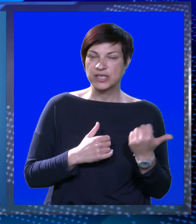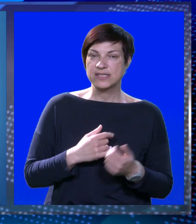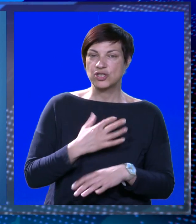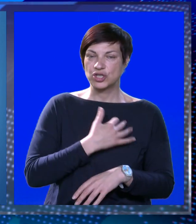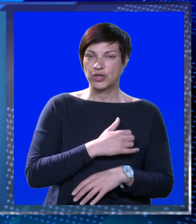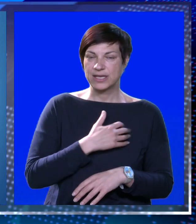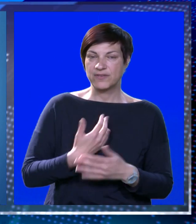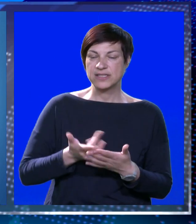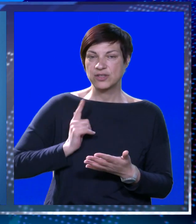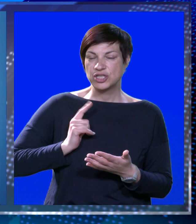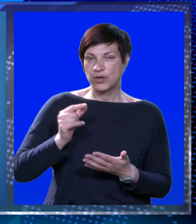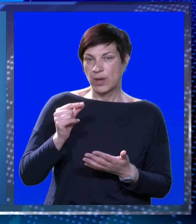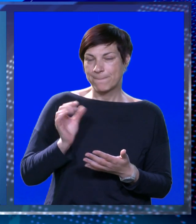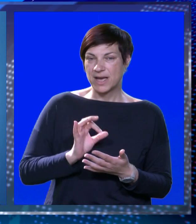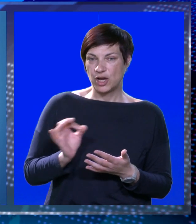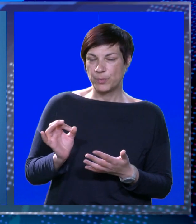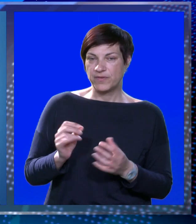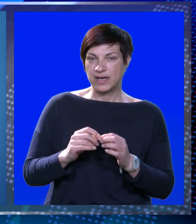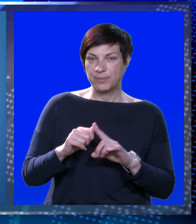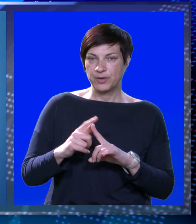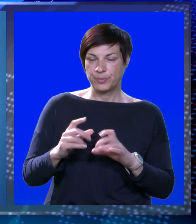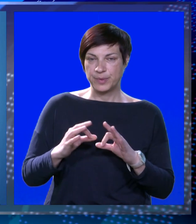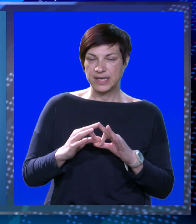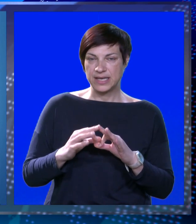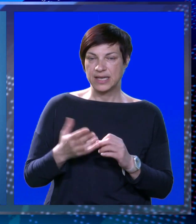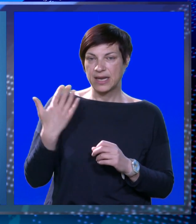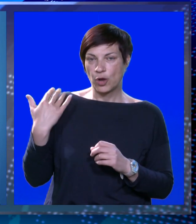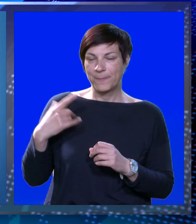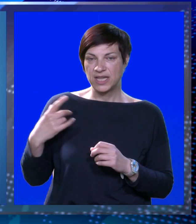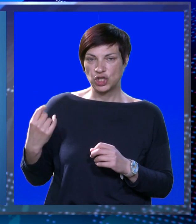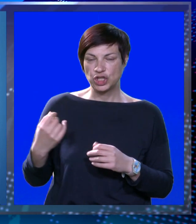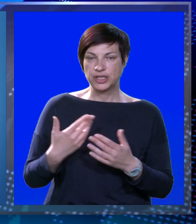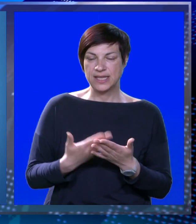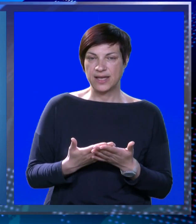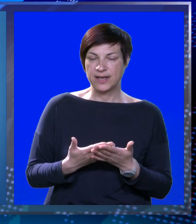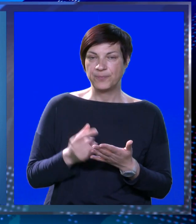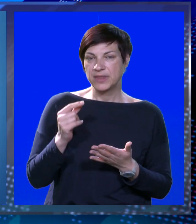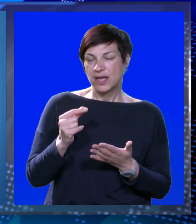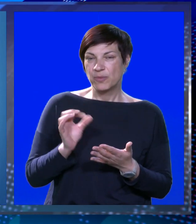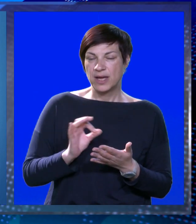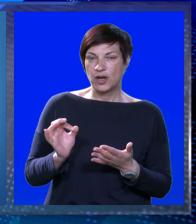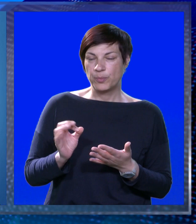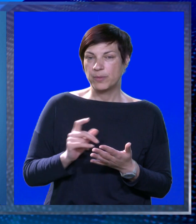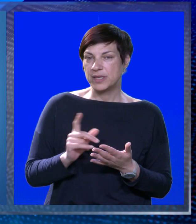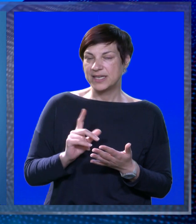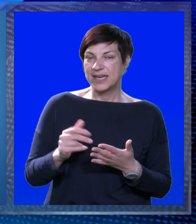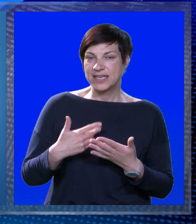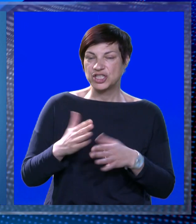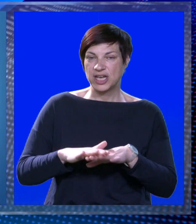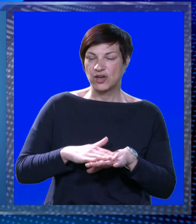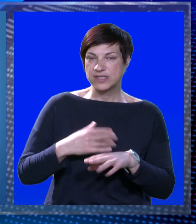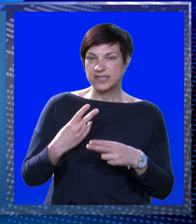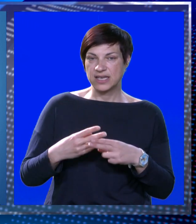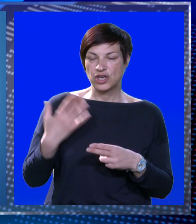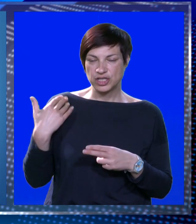istočnih Hrvatskoj se očekuje malo povoljnije biometeorološke prilike nego prethodnog dana no tako malo poboljšanje gotovo i